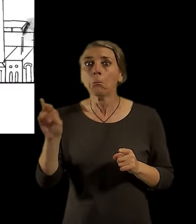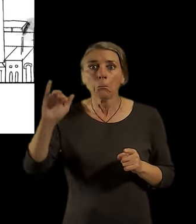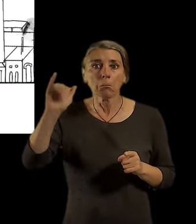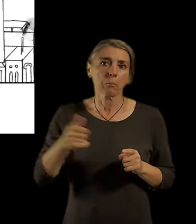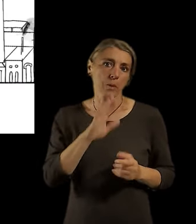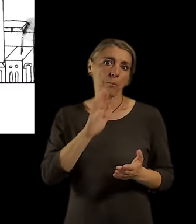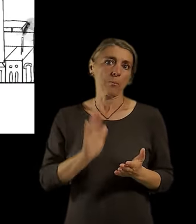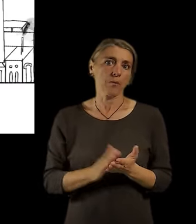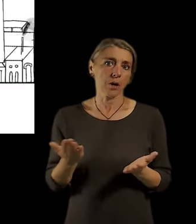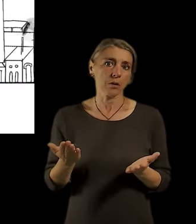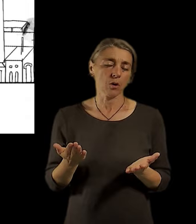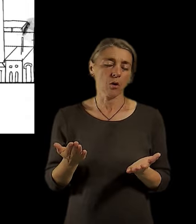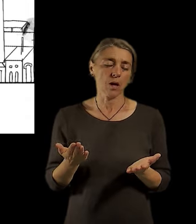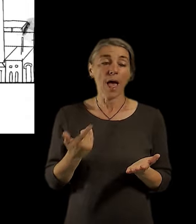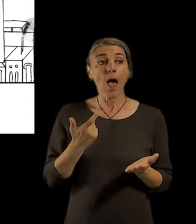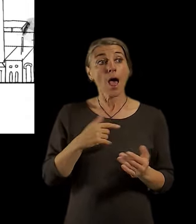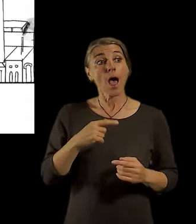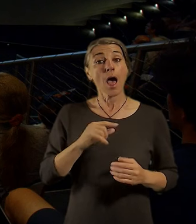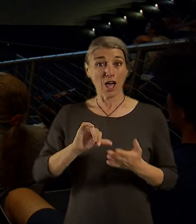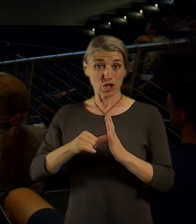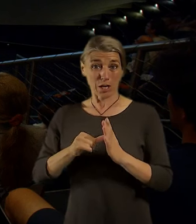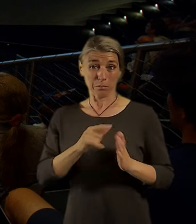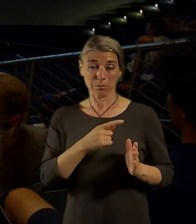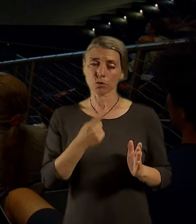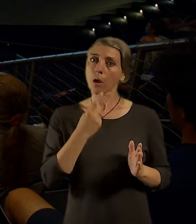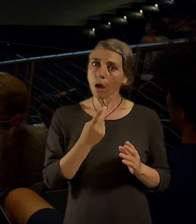Chtěl jsem říct třeba ve Zlíně, ale možná to nechme na jindy.